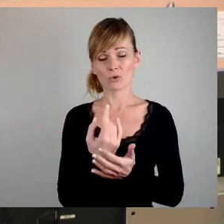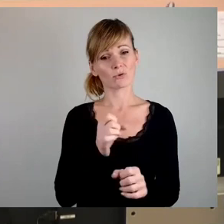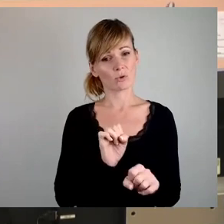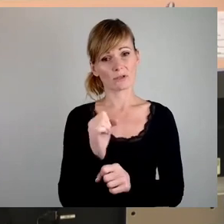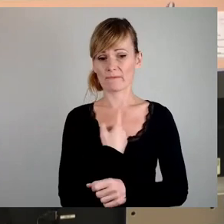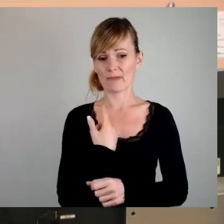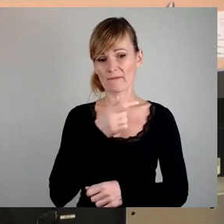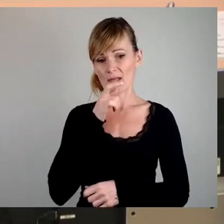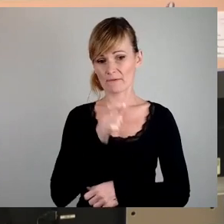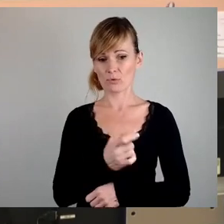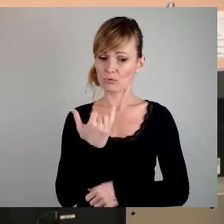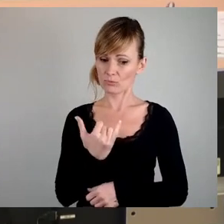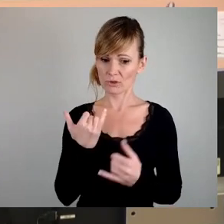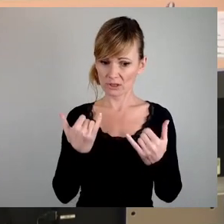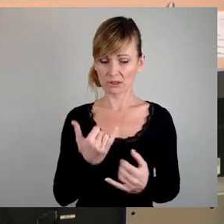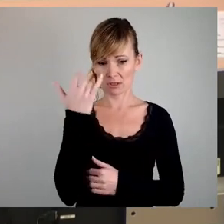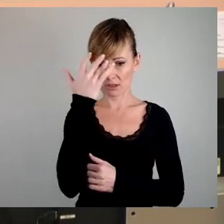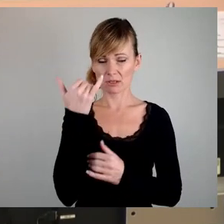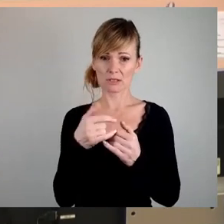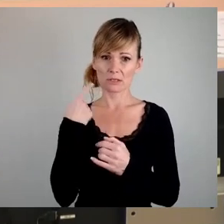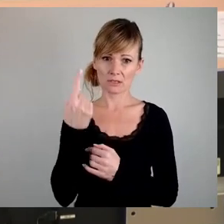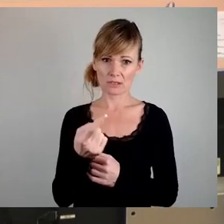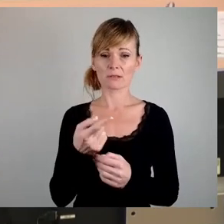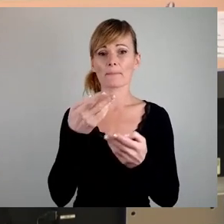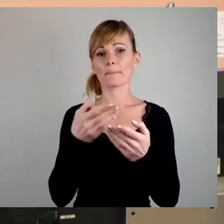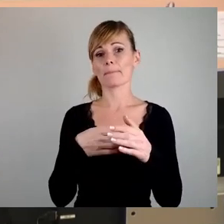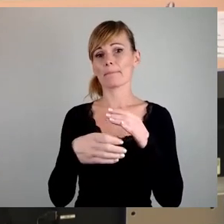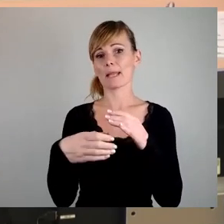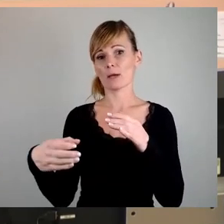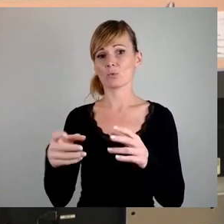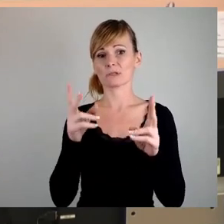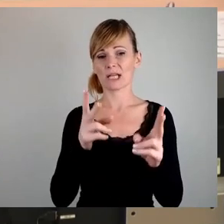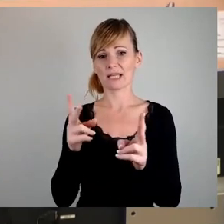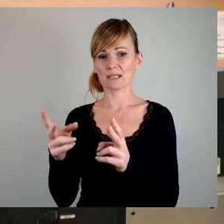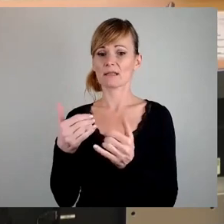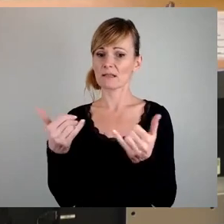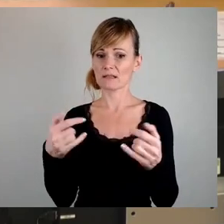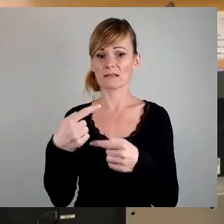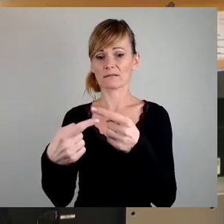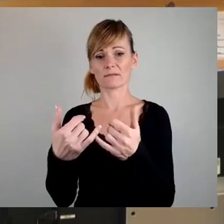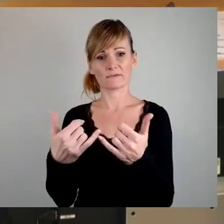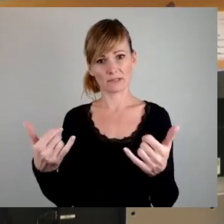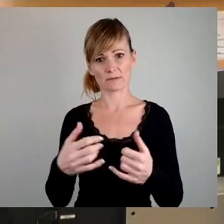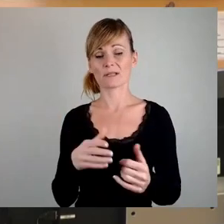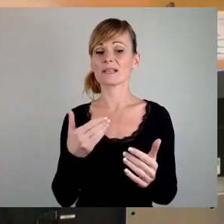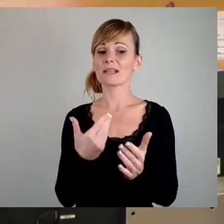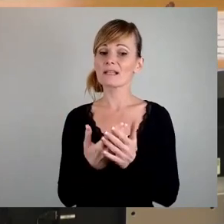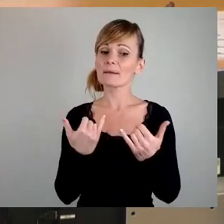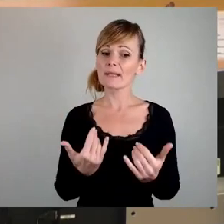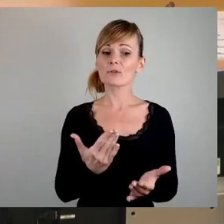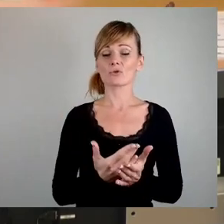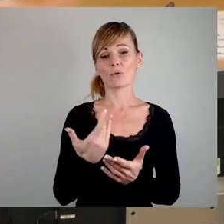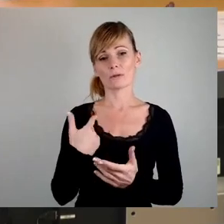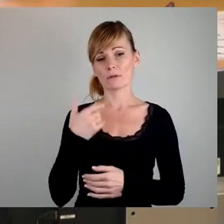danach mit den Belegungsrechten weitergeht. Insofern ist es klug, jetzt bereits 1.200 Wohnungen zu